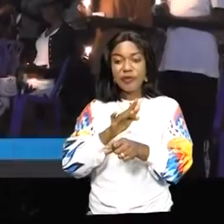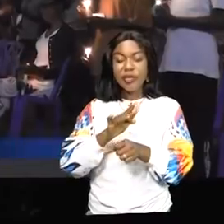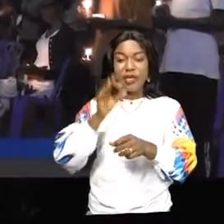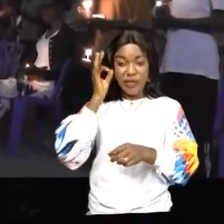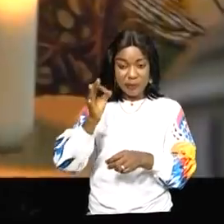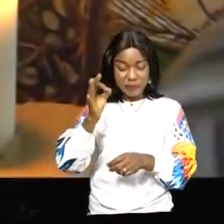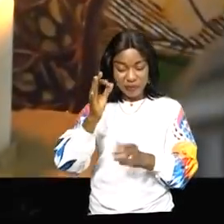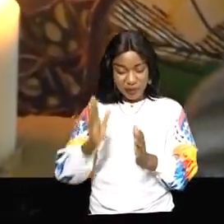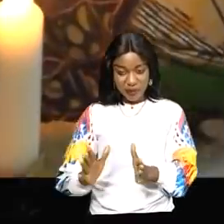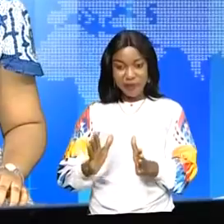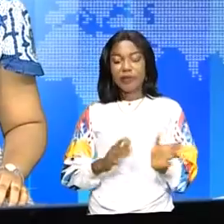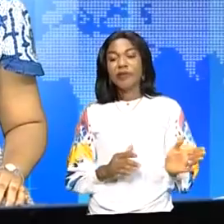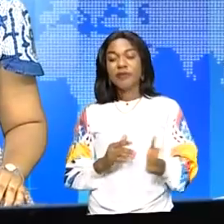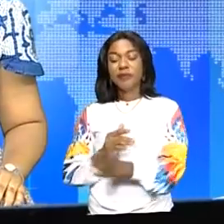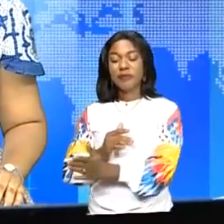du jour.